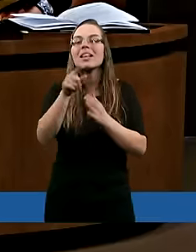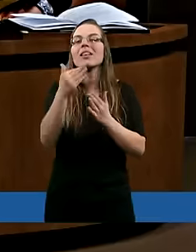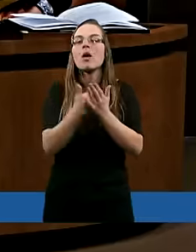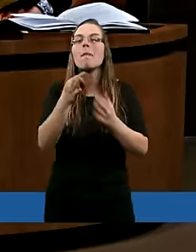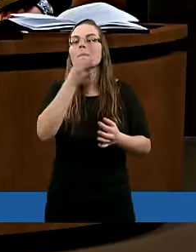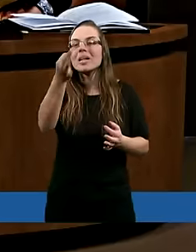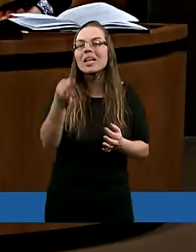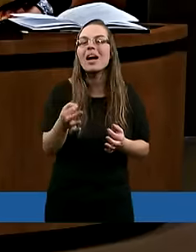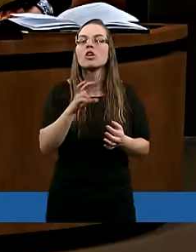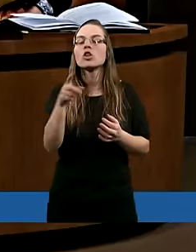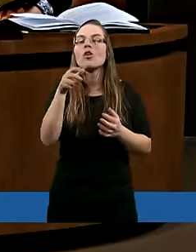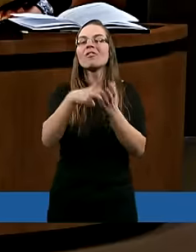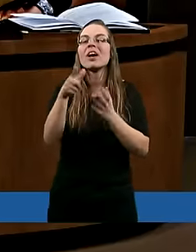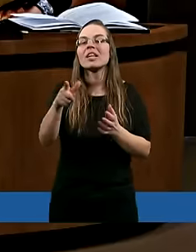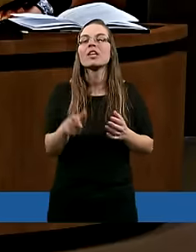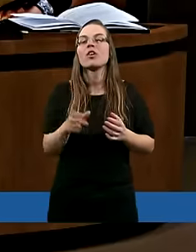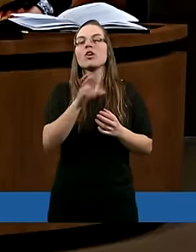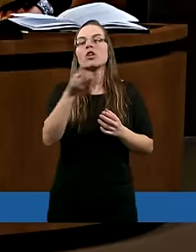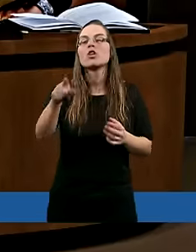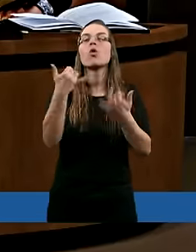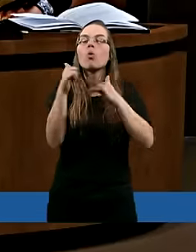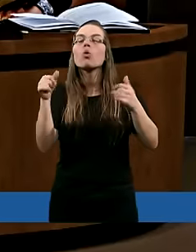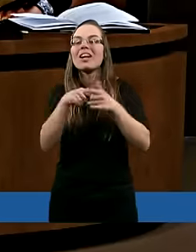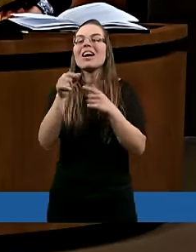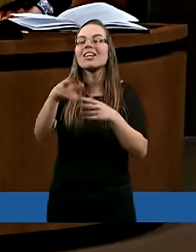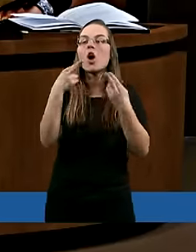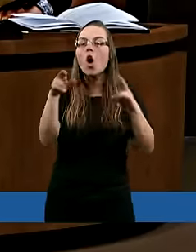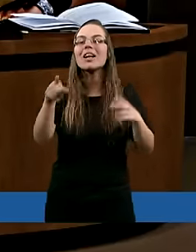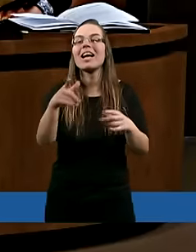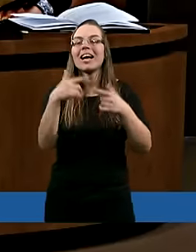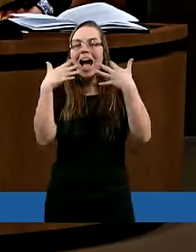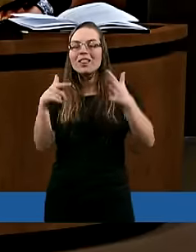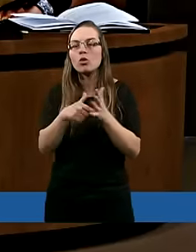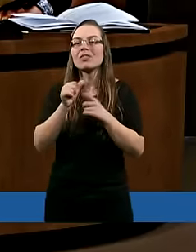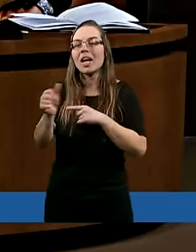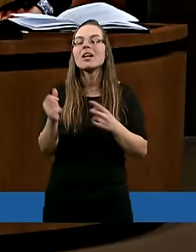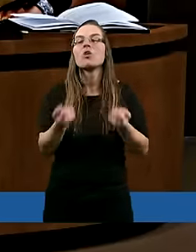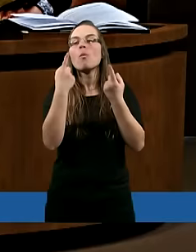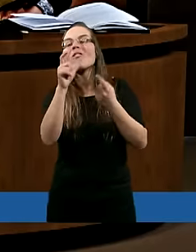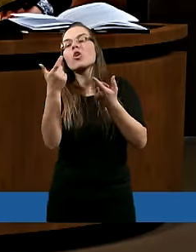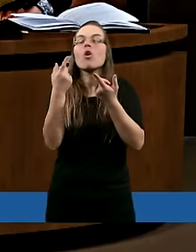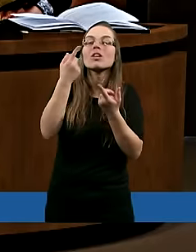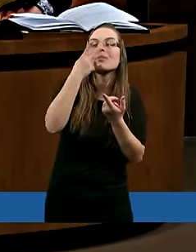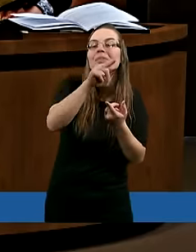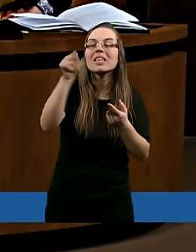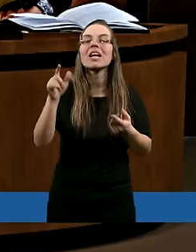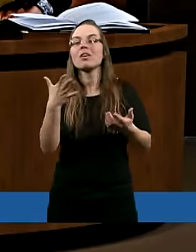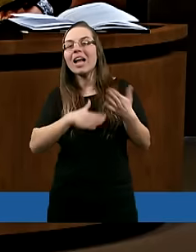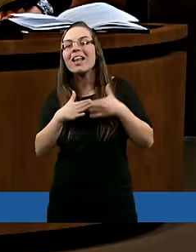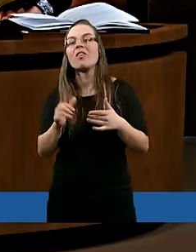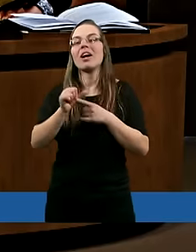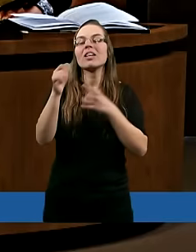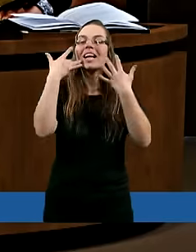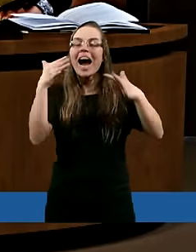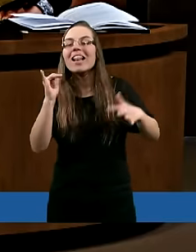sobie pytanie i to, co też Ania wspomniała, że są różne rodzaje tej radości właśnie, bo przecież też w psalmach mamy opisane, że Dawid,